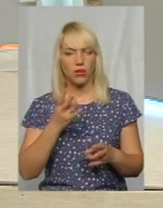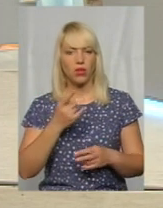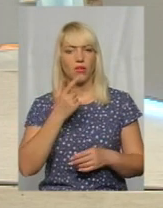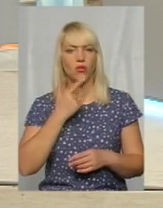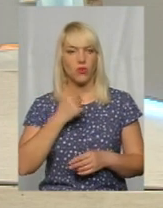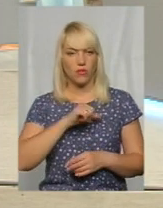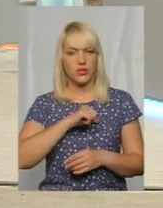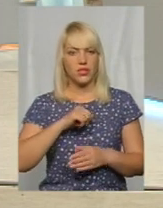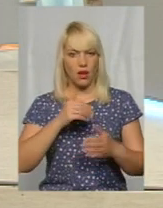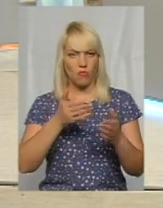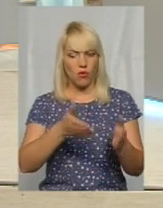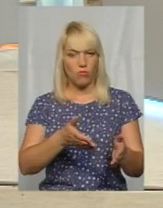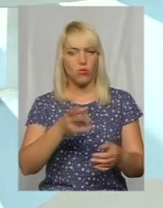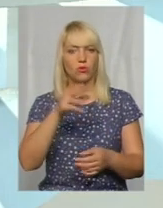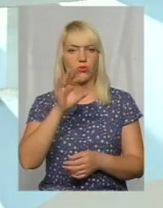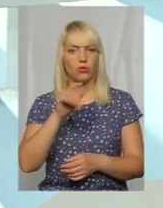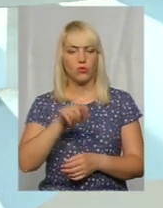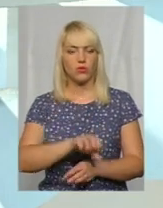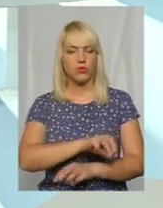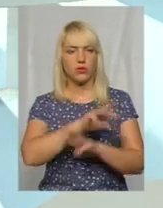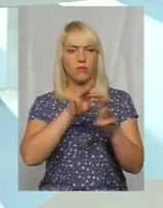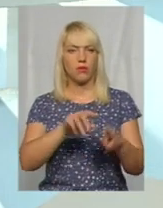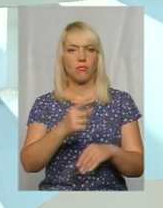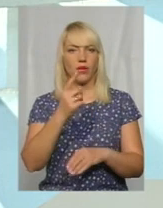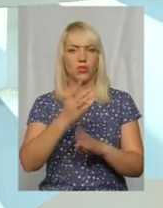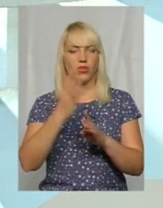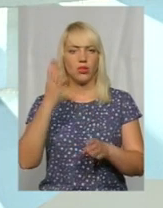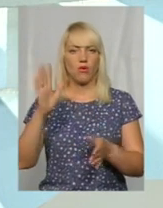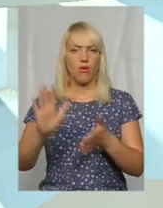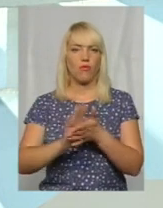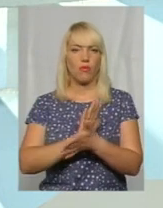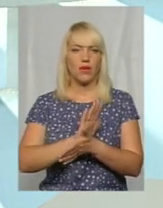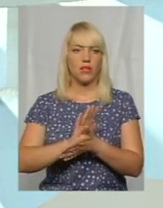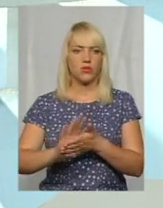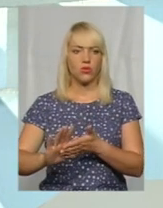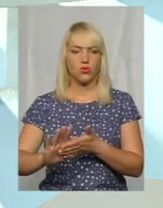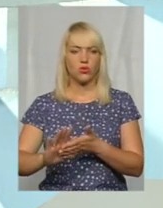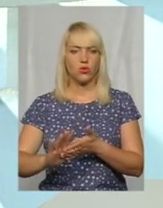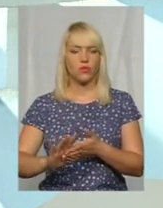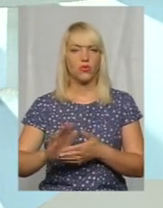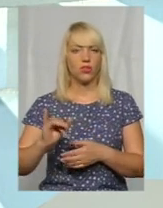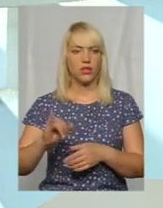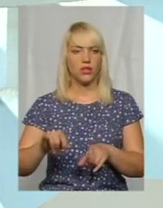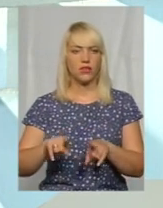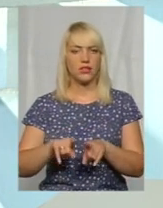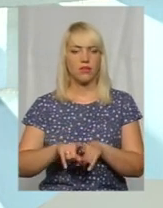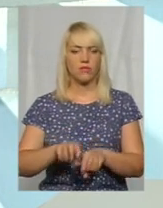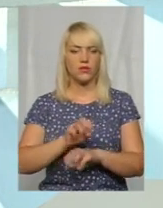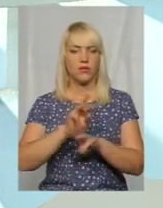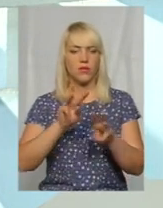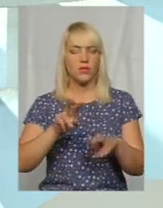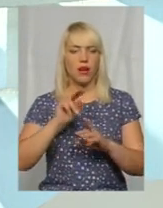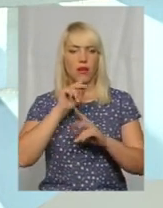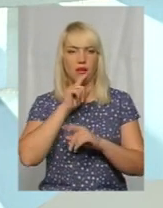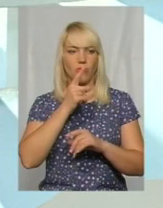то він забезпечується першочергово, безкоштовно, і так само і забезпечення ліками